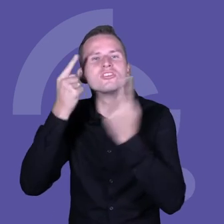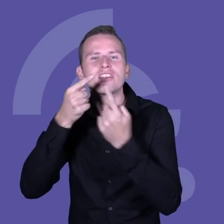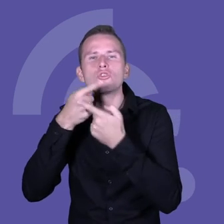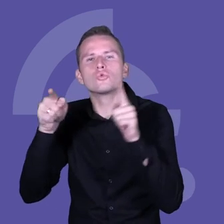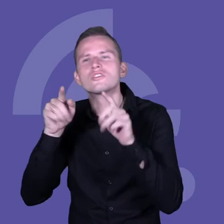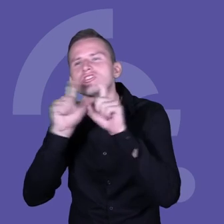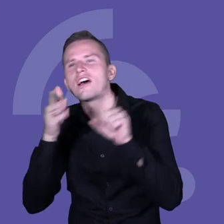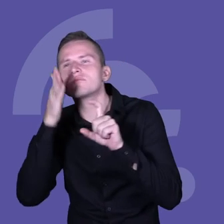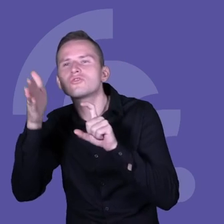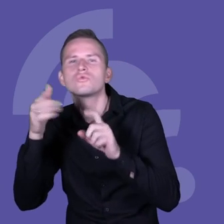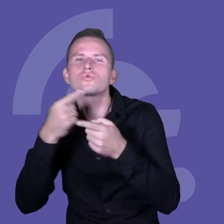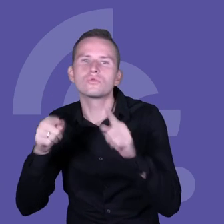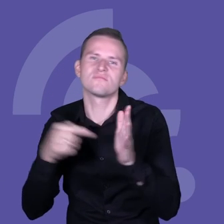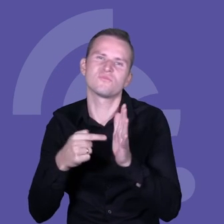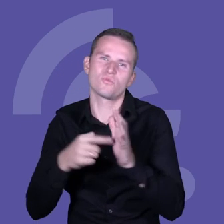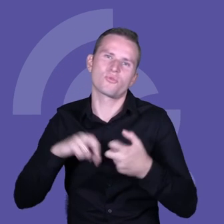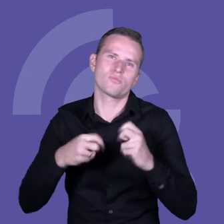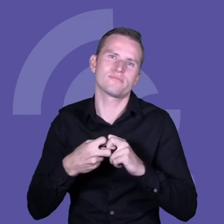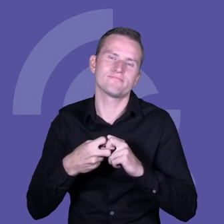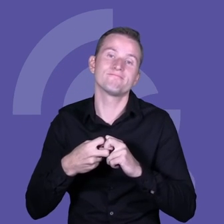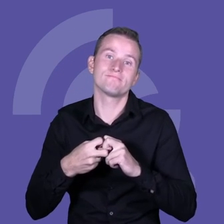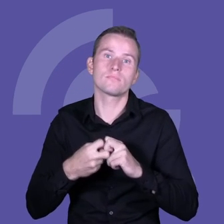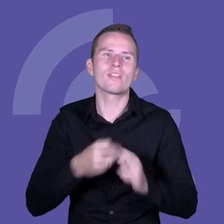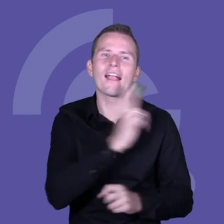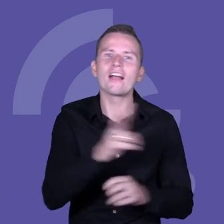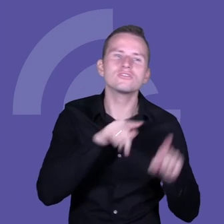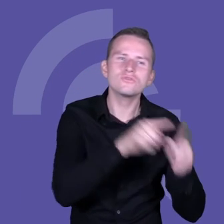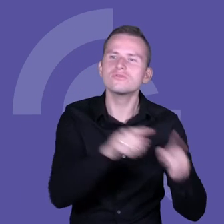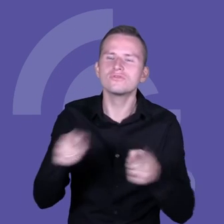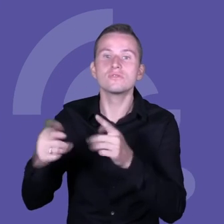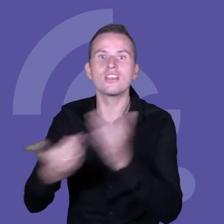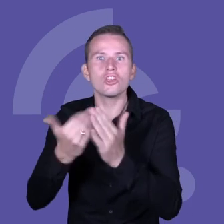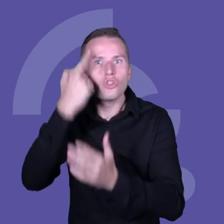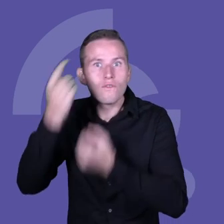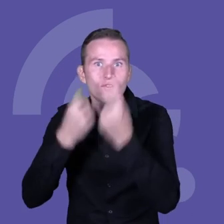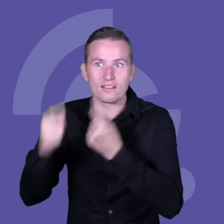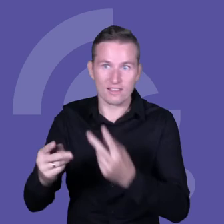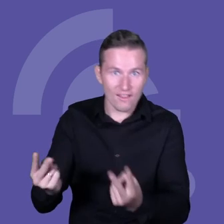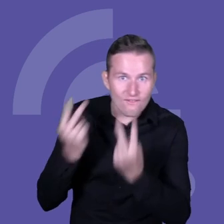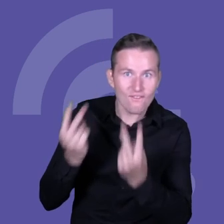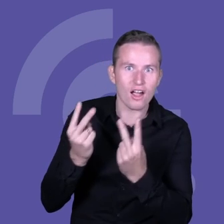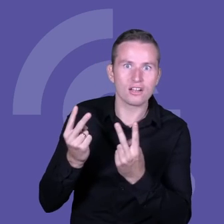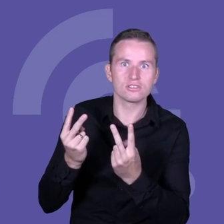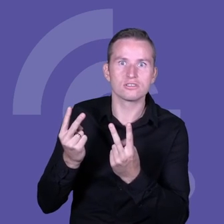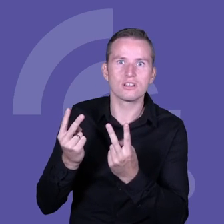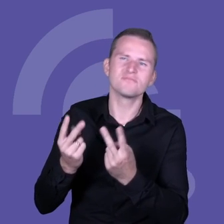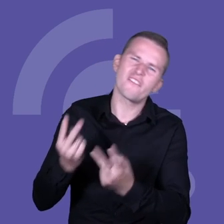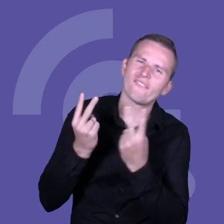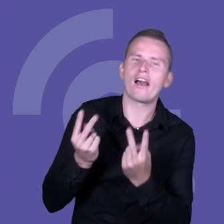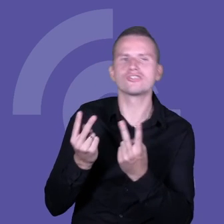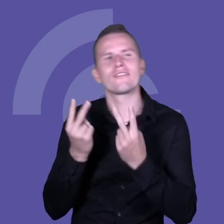w każdej organizacji tego doświadczamy, że jeśli innowacje są potraktowane jako ważne, a nie jako priorytetowe w organizacji,